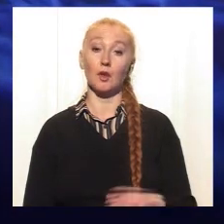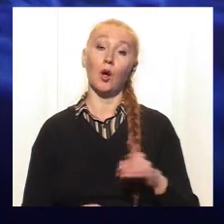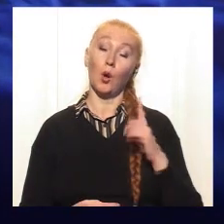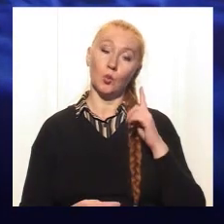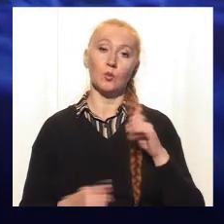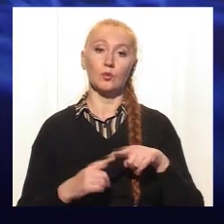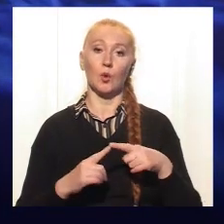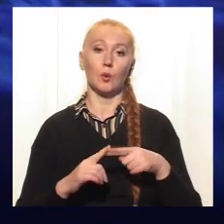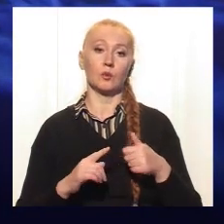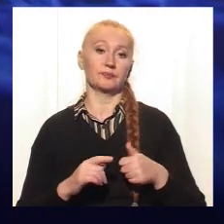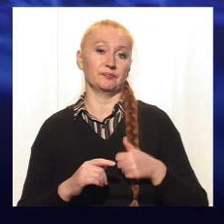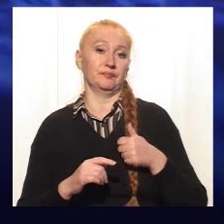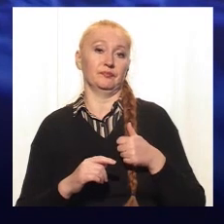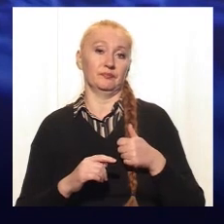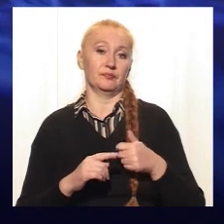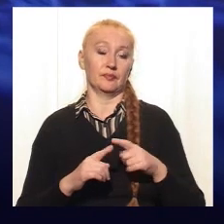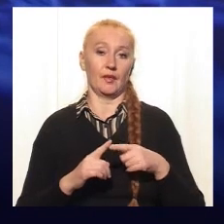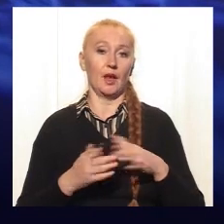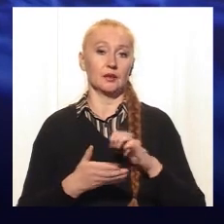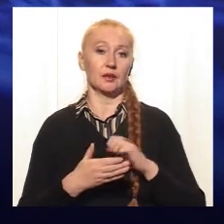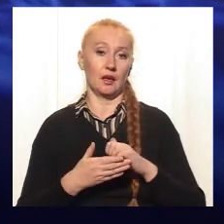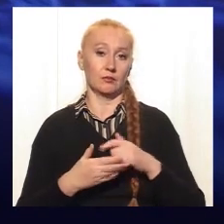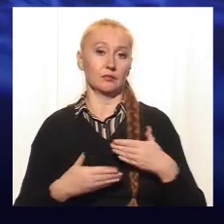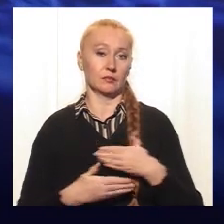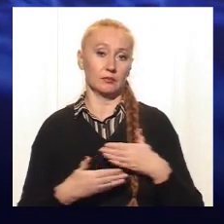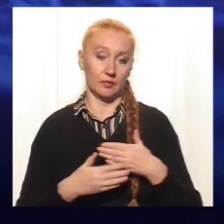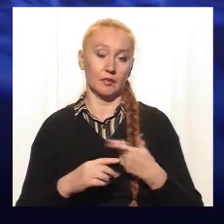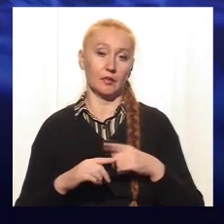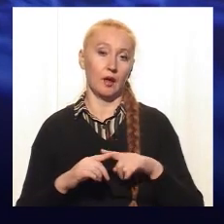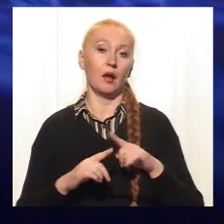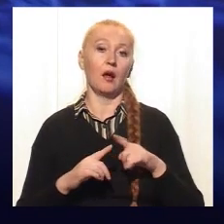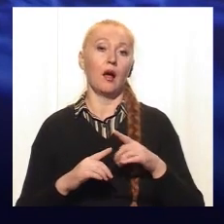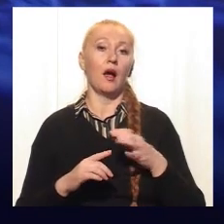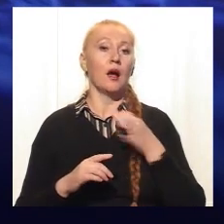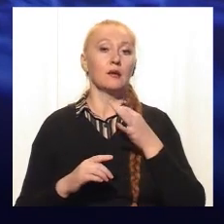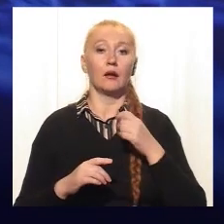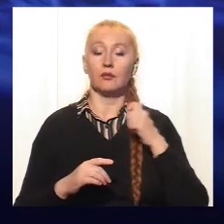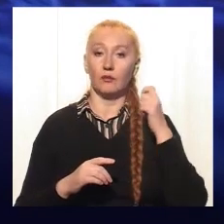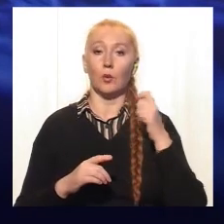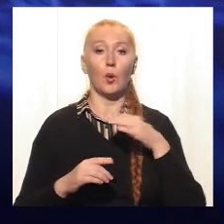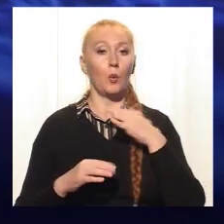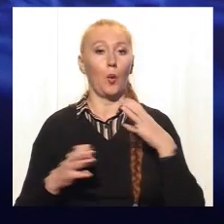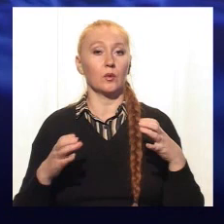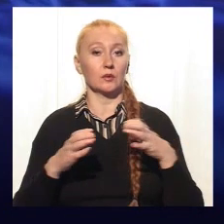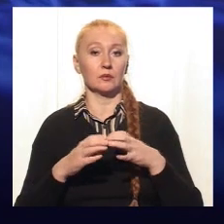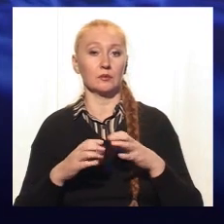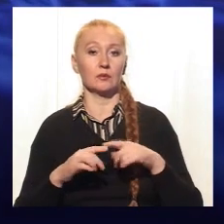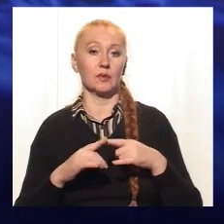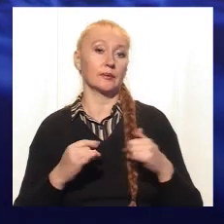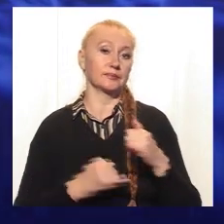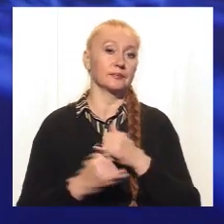заниматься сексом в ранній возрасте. Многі компанії... Тобто це активно